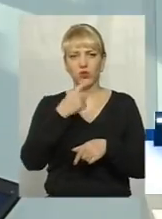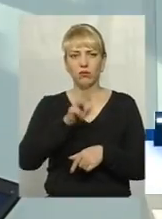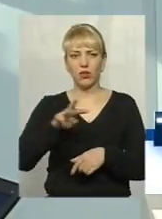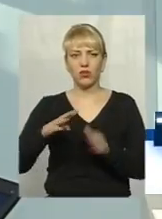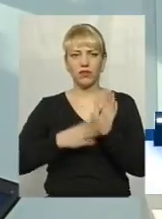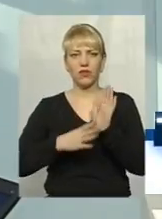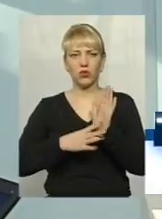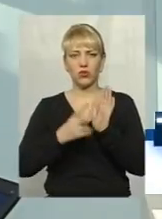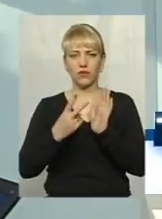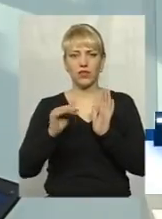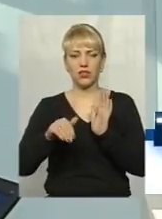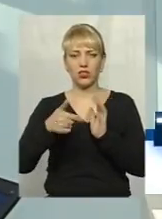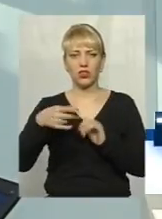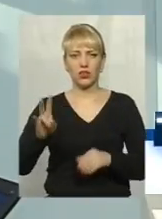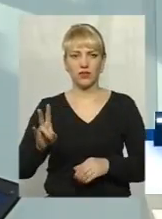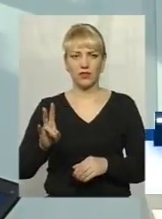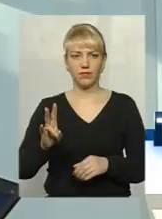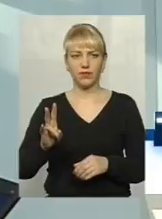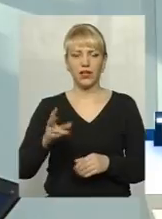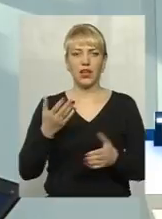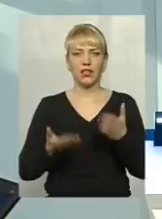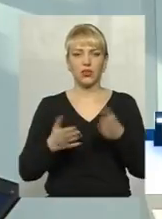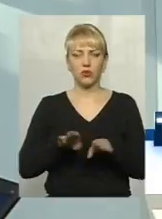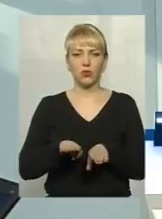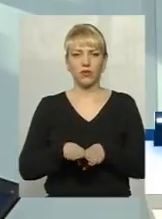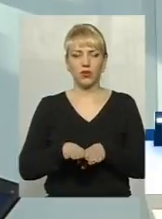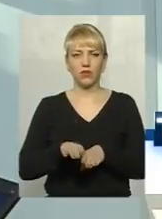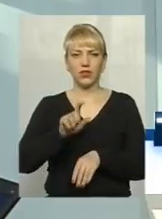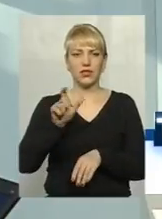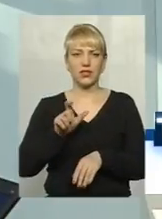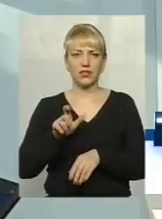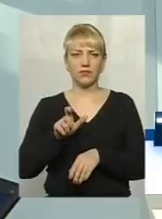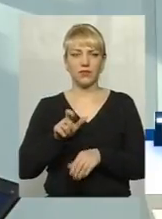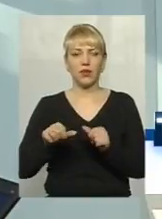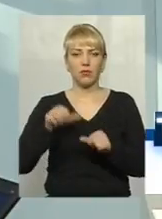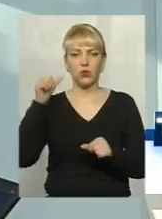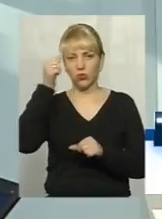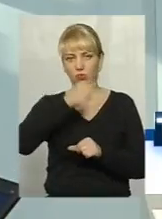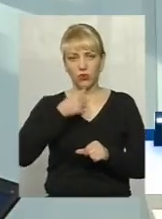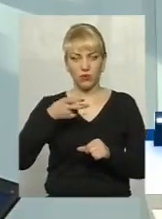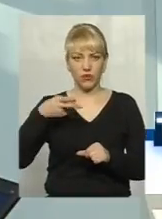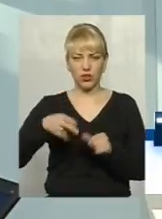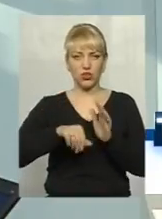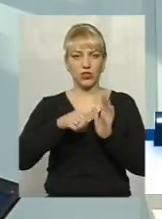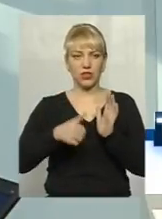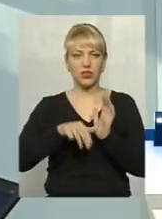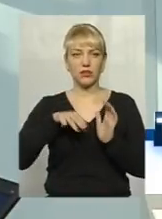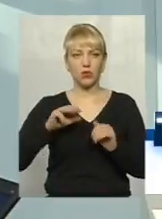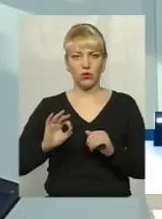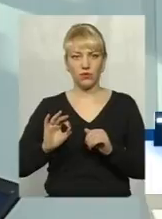92 тисячі гривень. Якщо порівнювати з минулим роком 2016, то